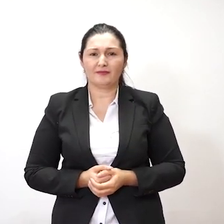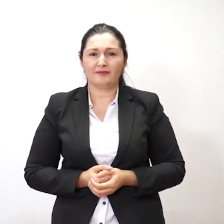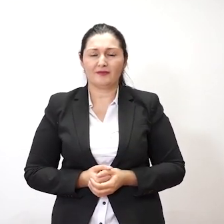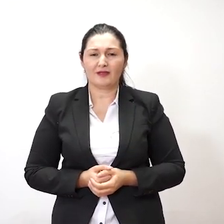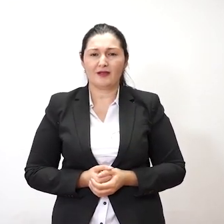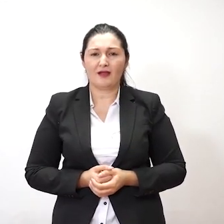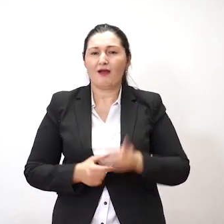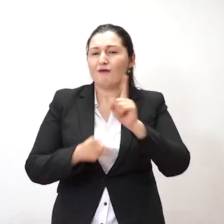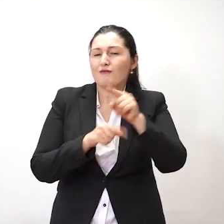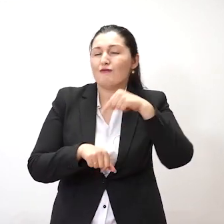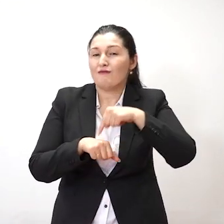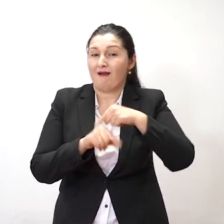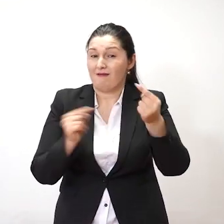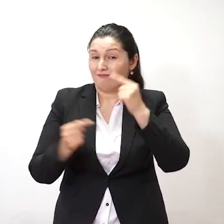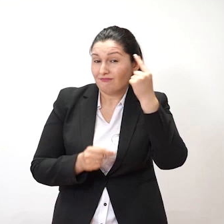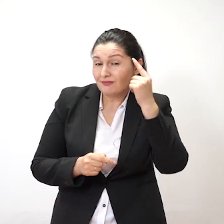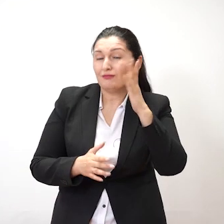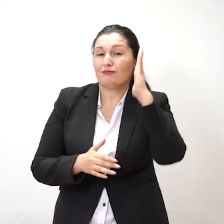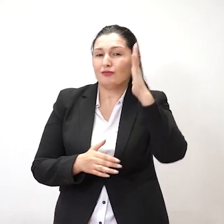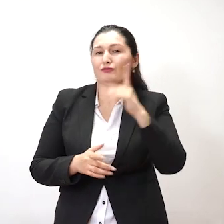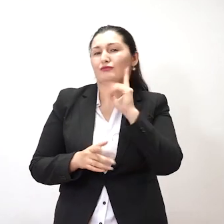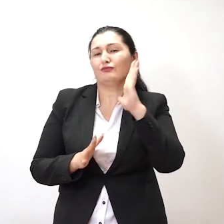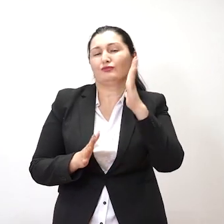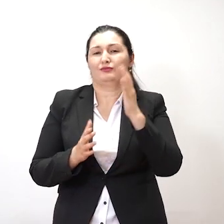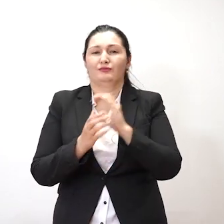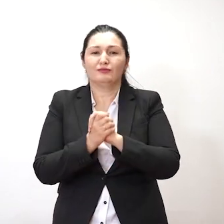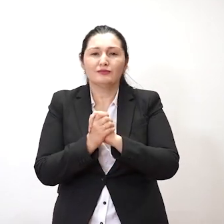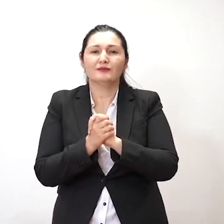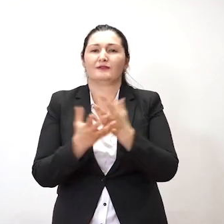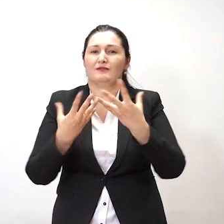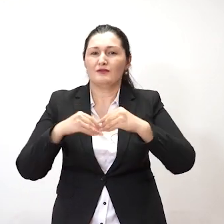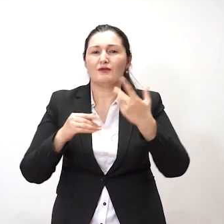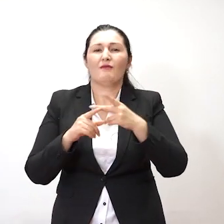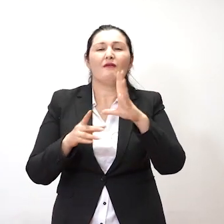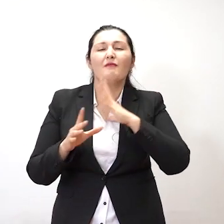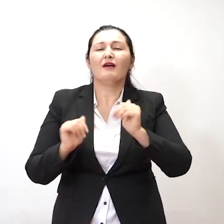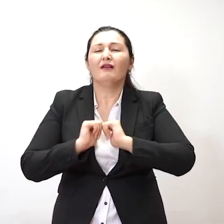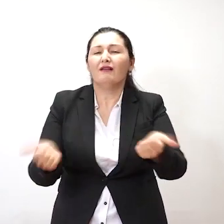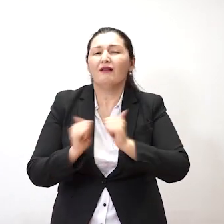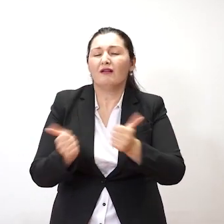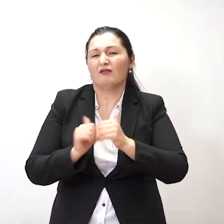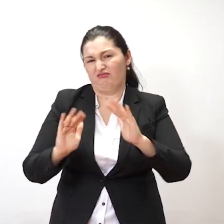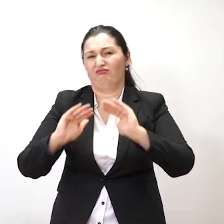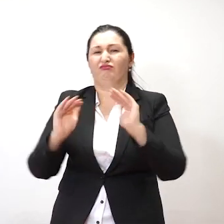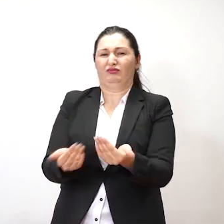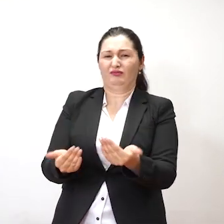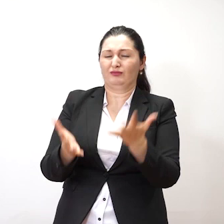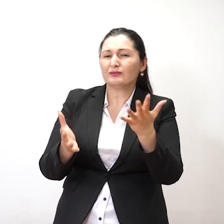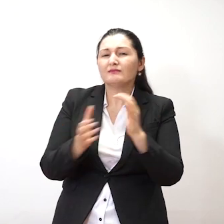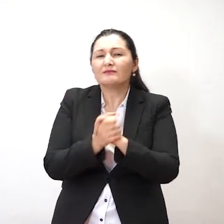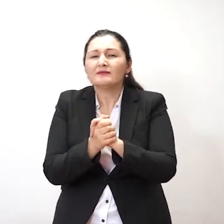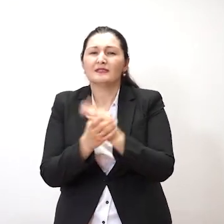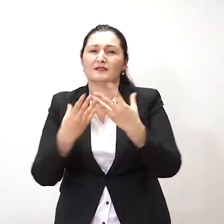همین همی رواند. با بایی دارم که جوانو ایمو ساعت کم شوید. یک دو شوید ایمو در جمهانو